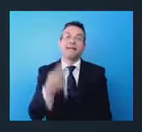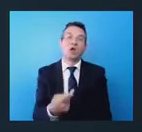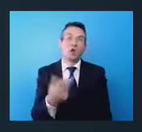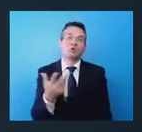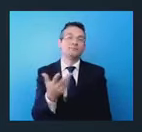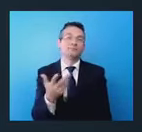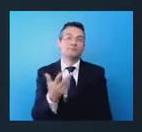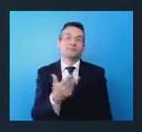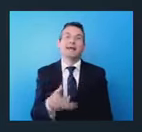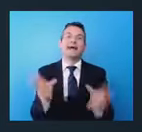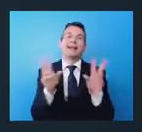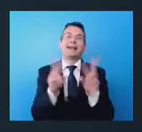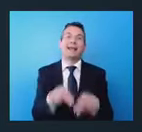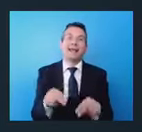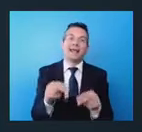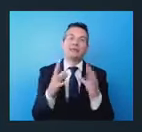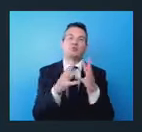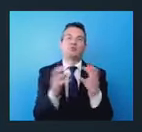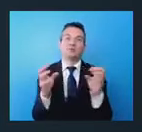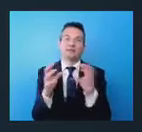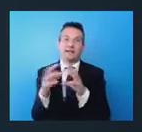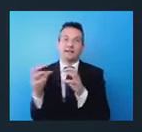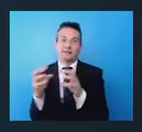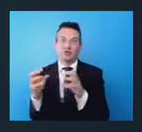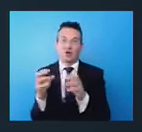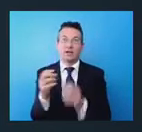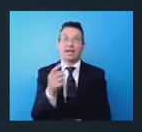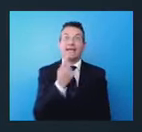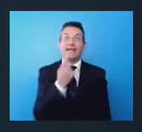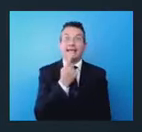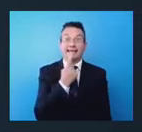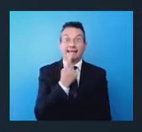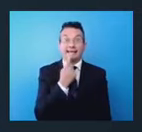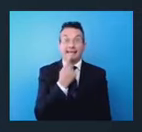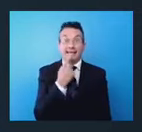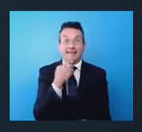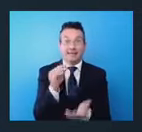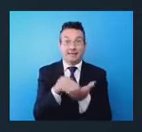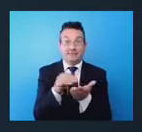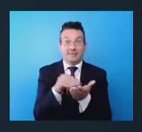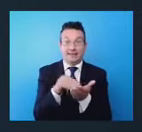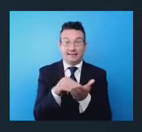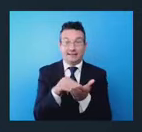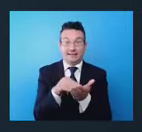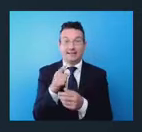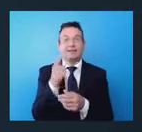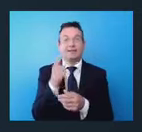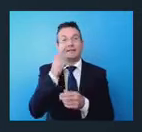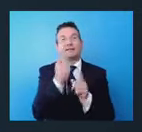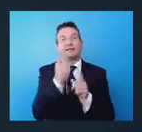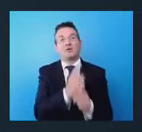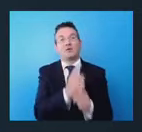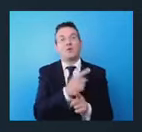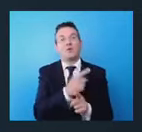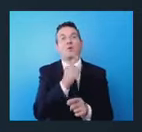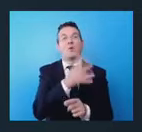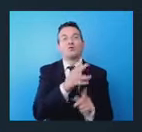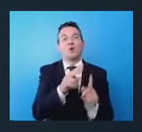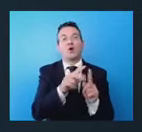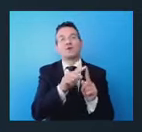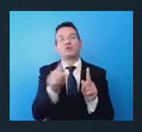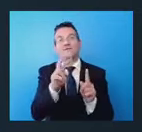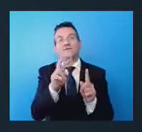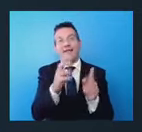Ora, chi tra i presenti ha già seguito la programmazione 14-20 sa di cosa parlo, però lo voglio